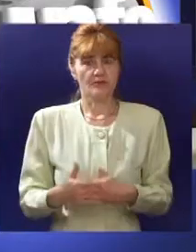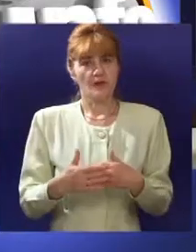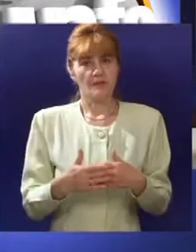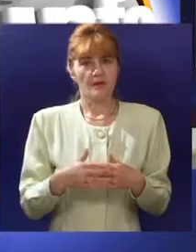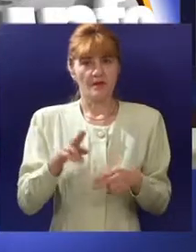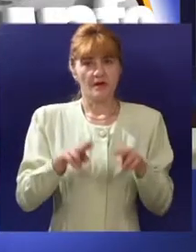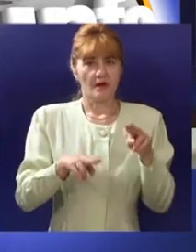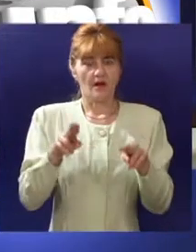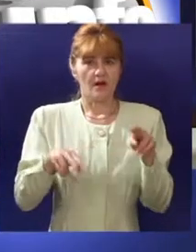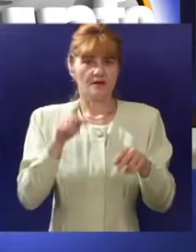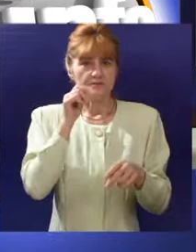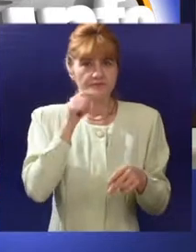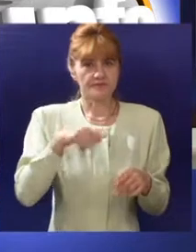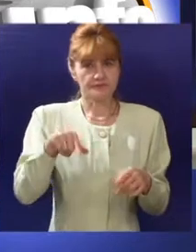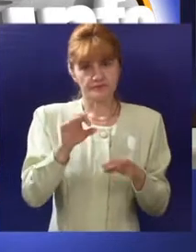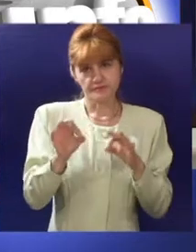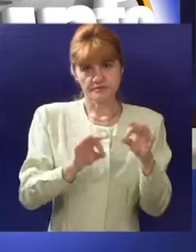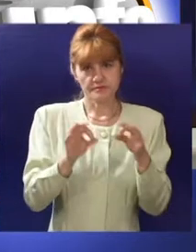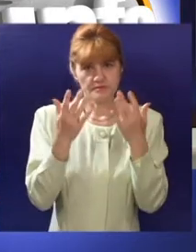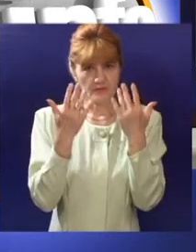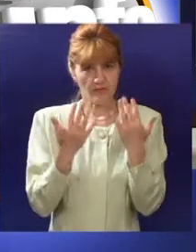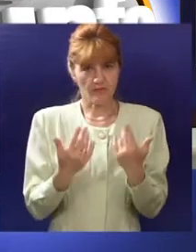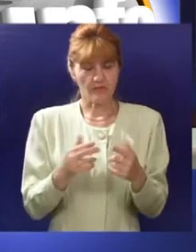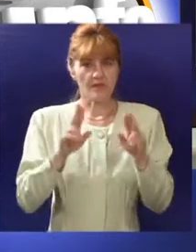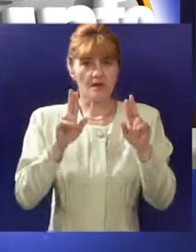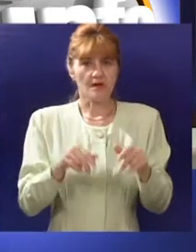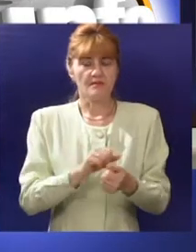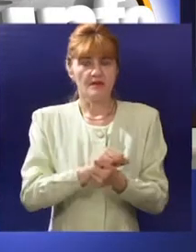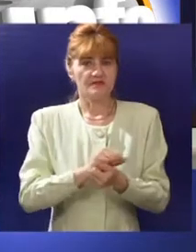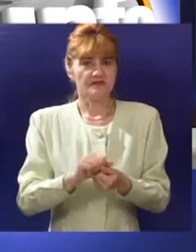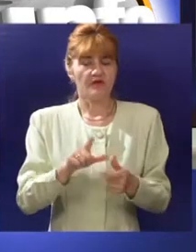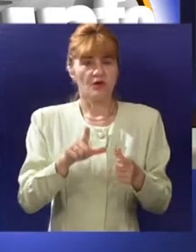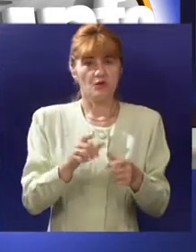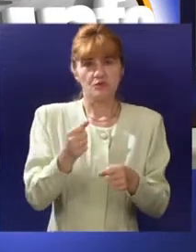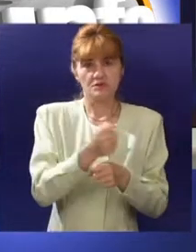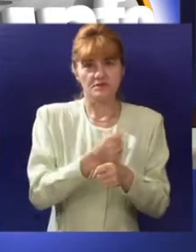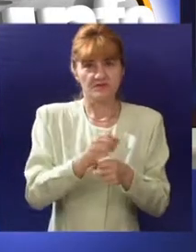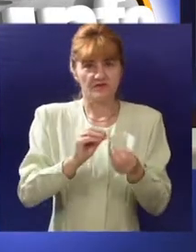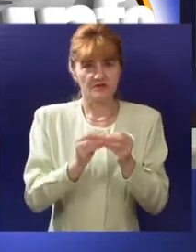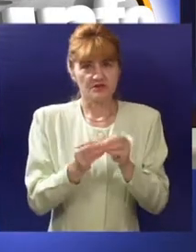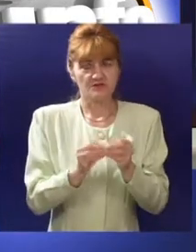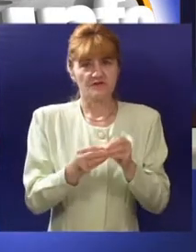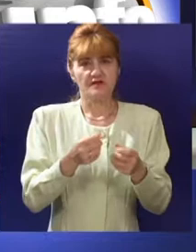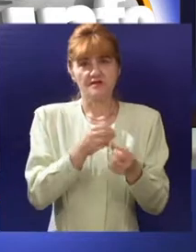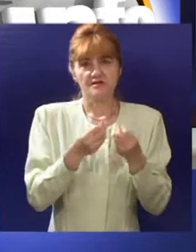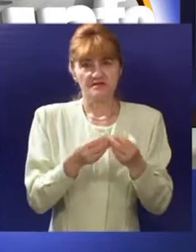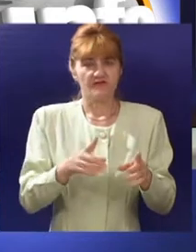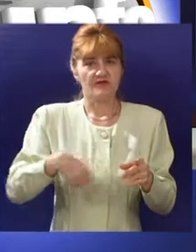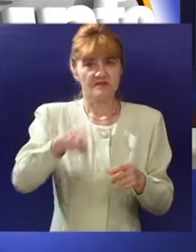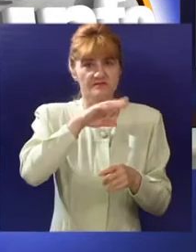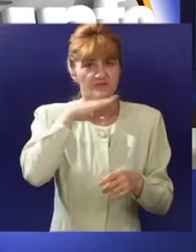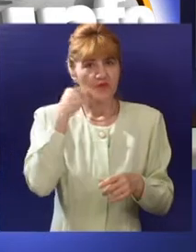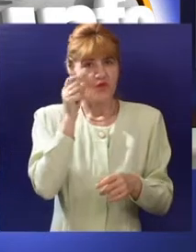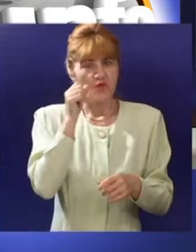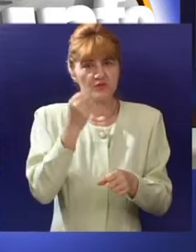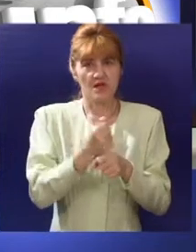Prema nekim procenama, čak trećina brutodruštvenog proizvoda u Subotici ostvari se u sivoj zoni, a ne postoji precizan podatak koliko Subotičana